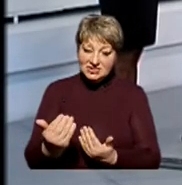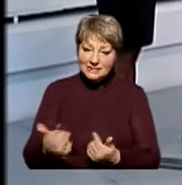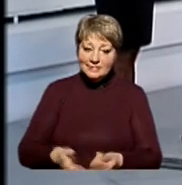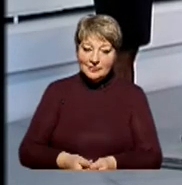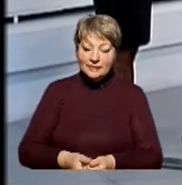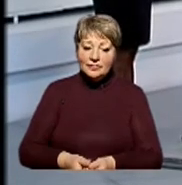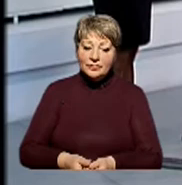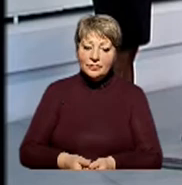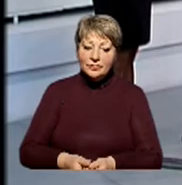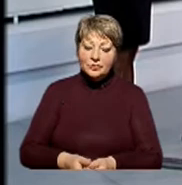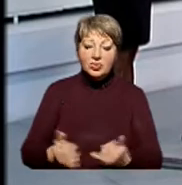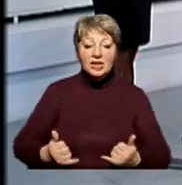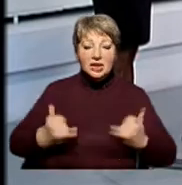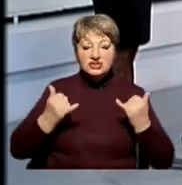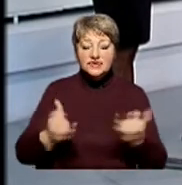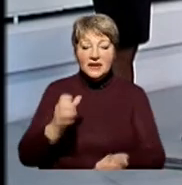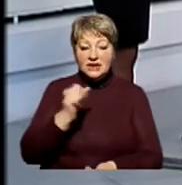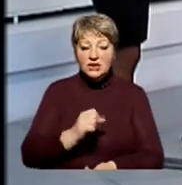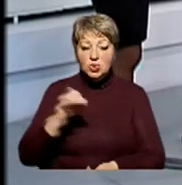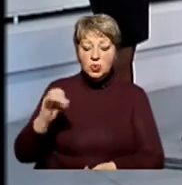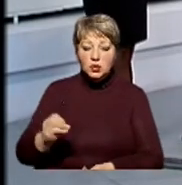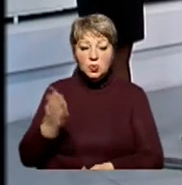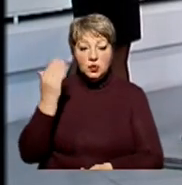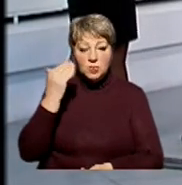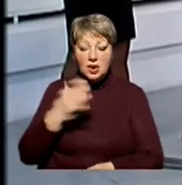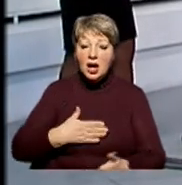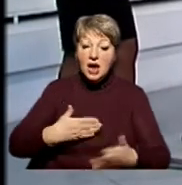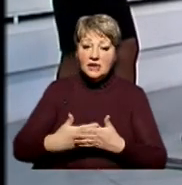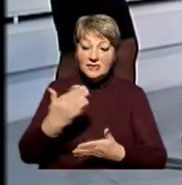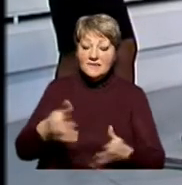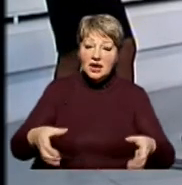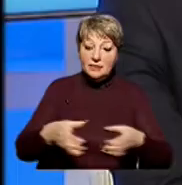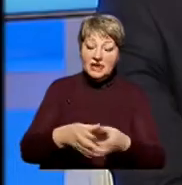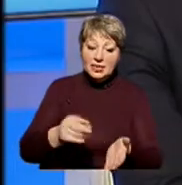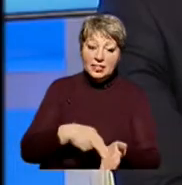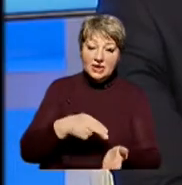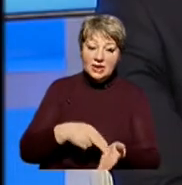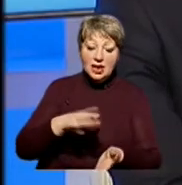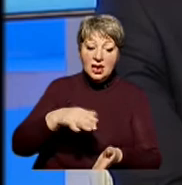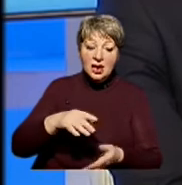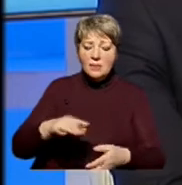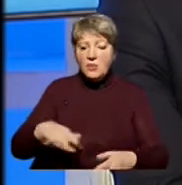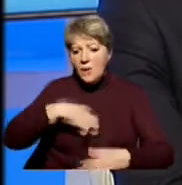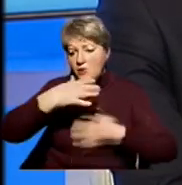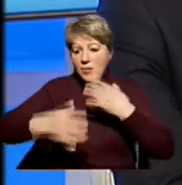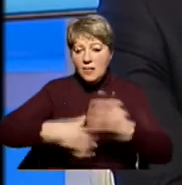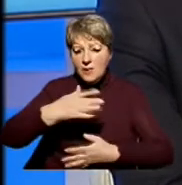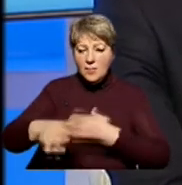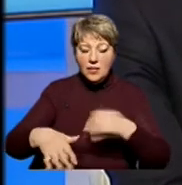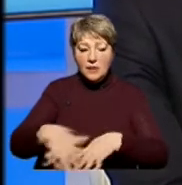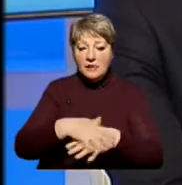Дякую. Шановний Андрій Юрійович, свого часу активісти вашої партії на Черкащині після буремних подій на Майдані